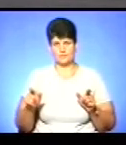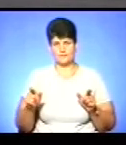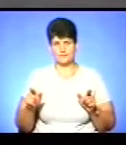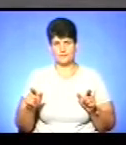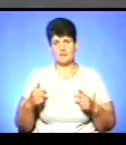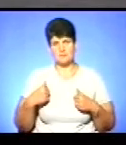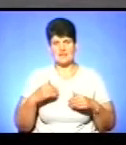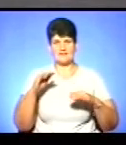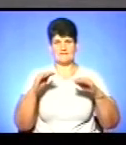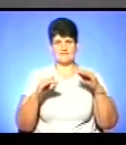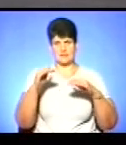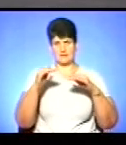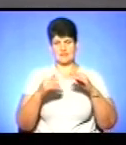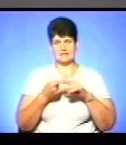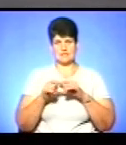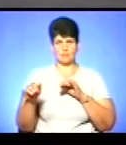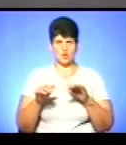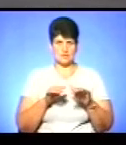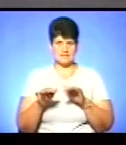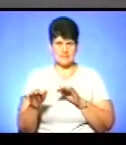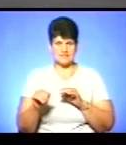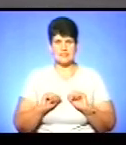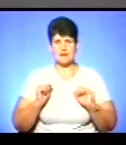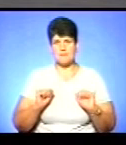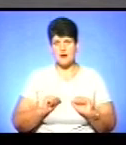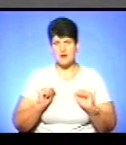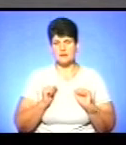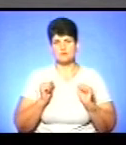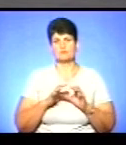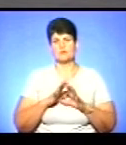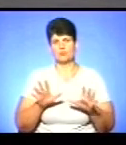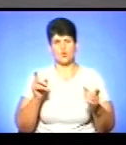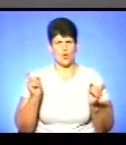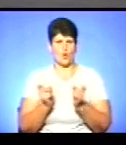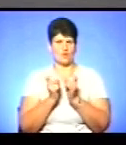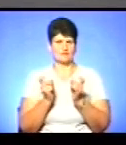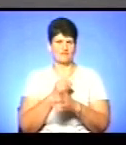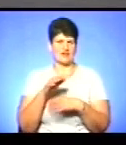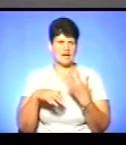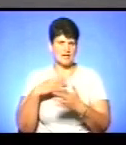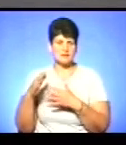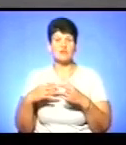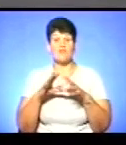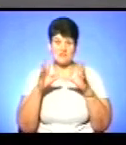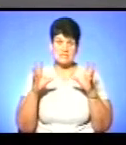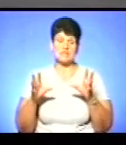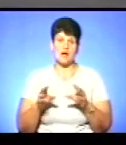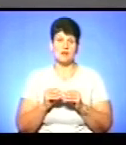врегулювали ці процеси, намагалися уникнути конфліктів, і, ну, ніби, по-загальному